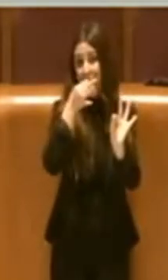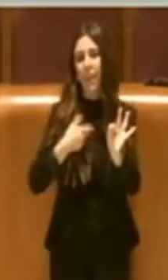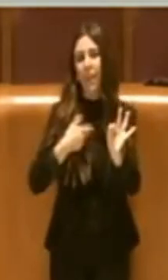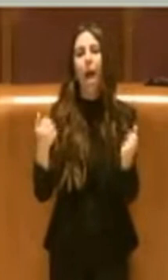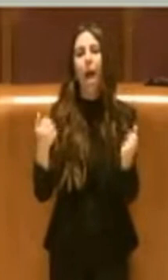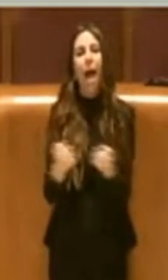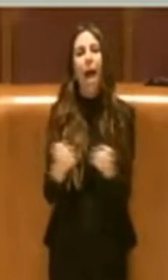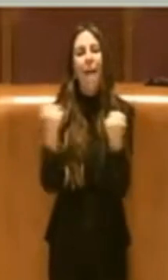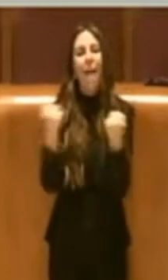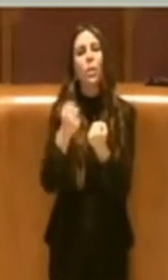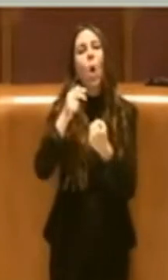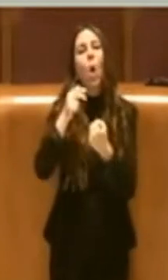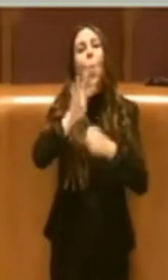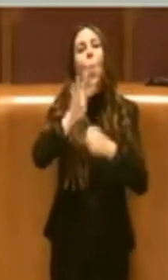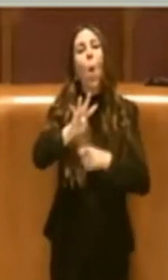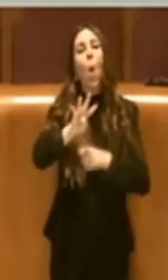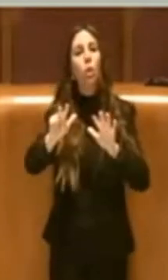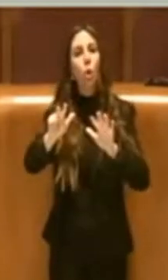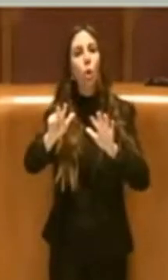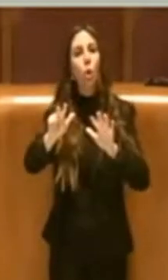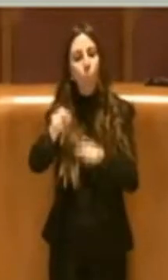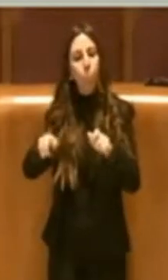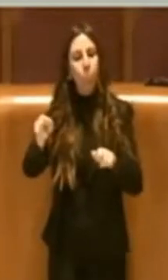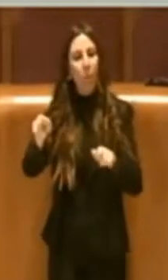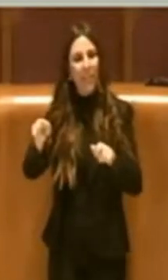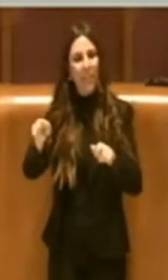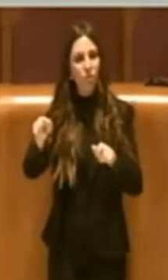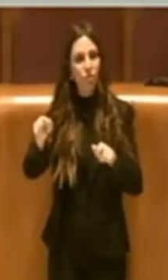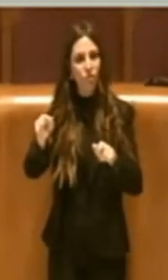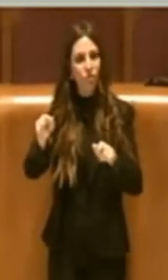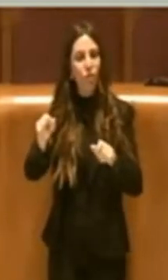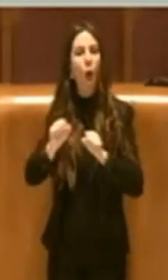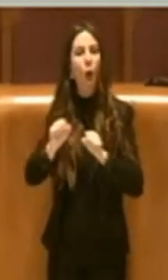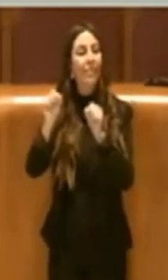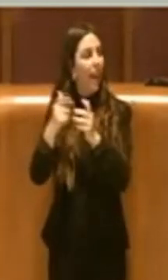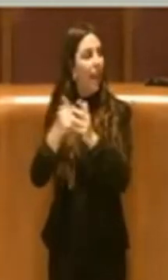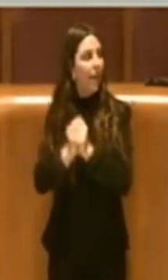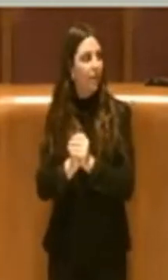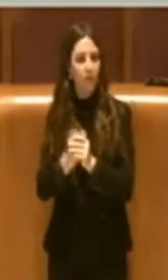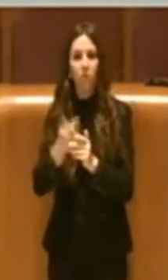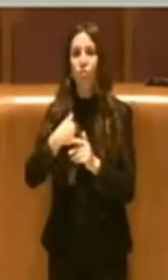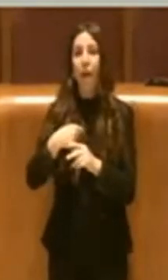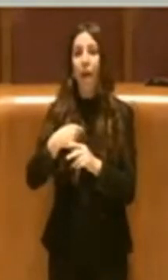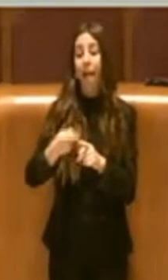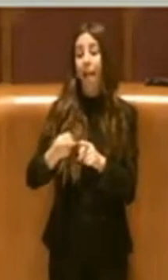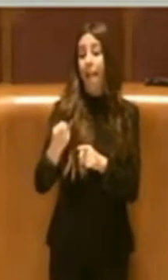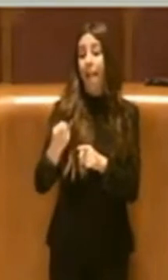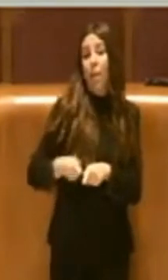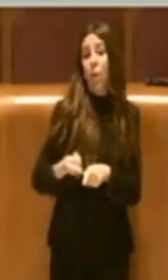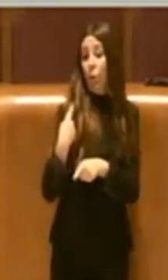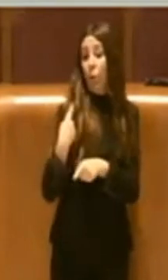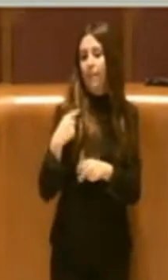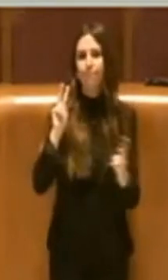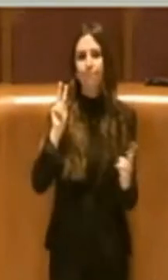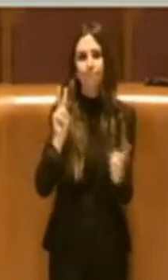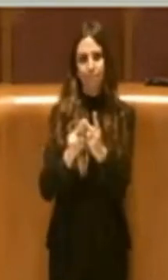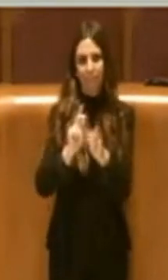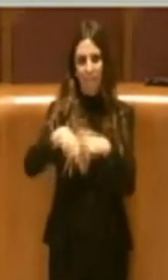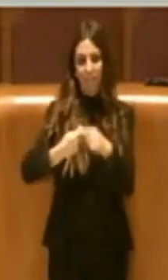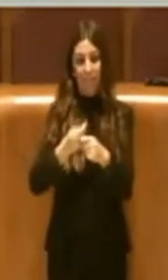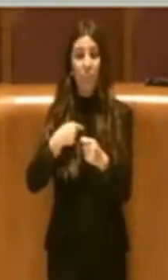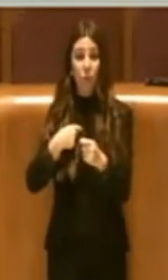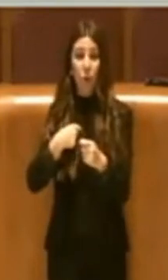corso riguardano 48 atlete. L'altro ieri è un incontro con la federazione proprio per garantire questa